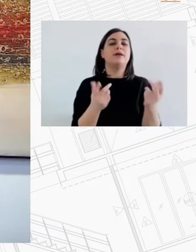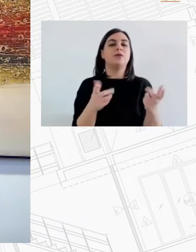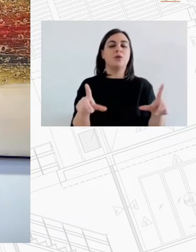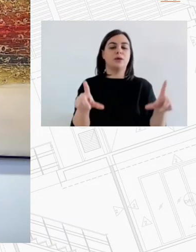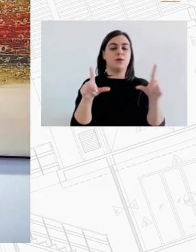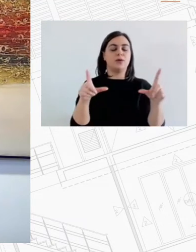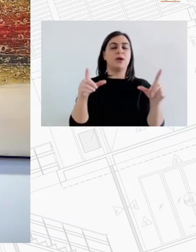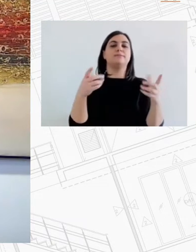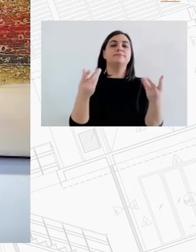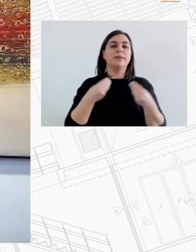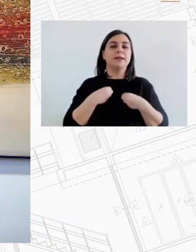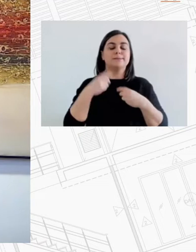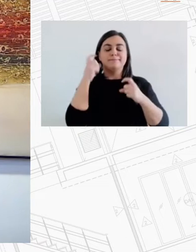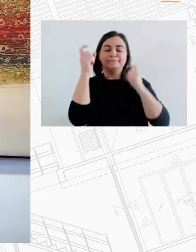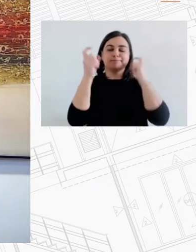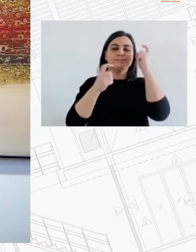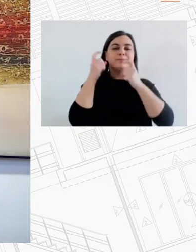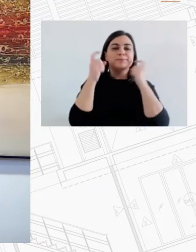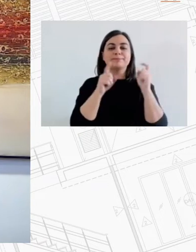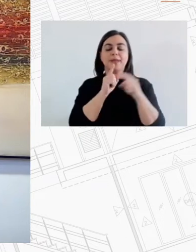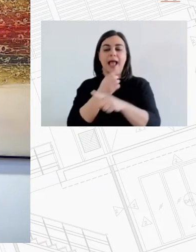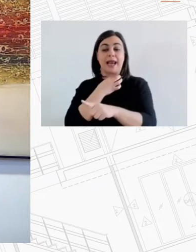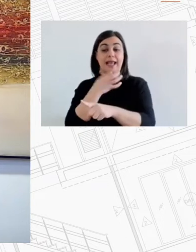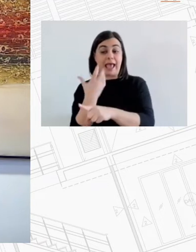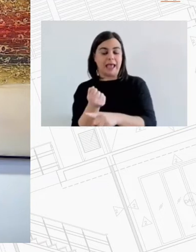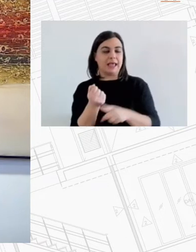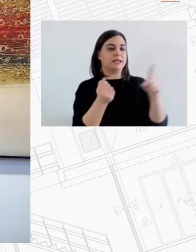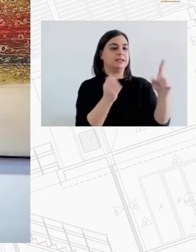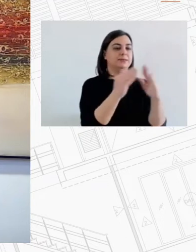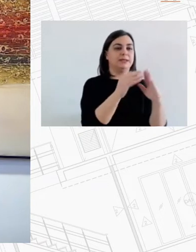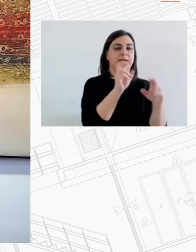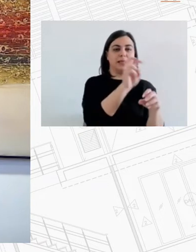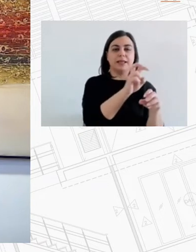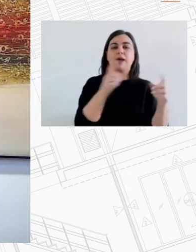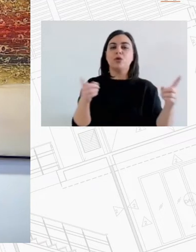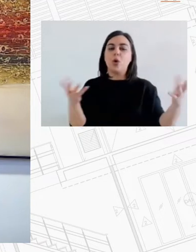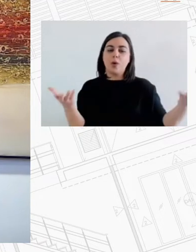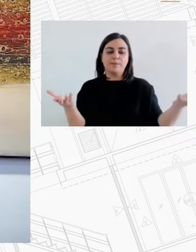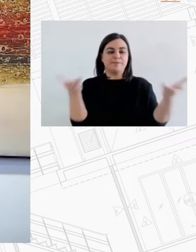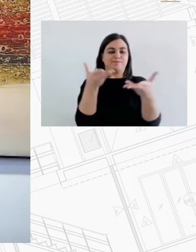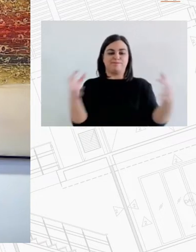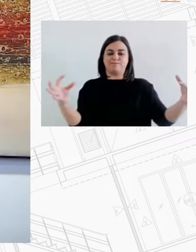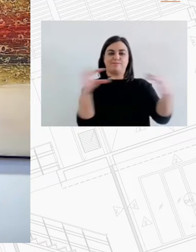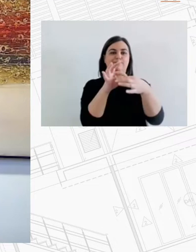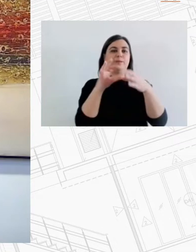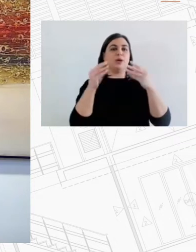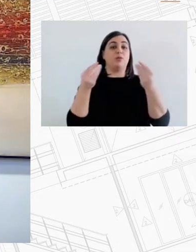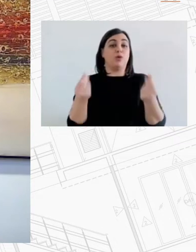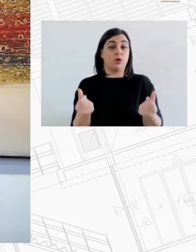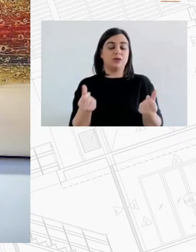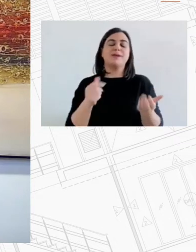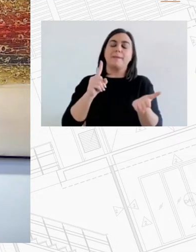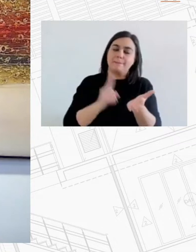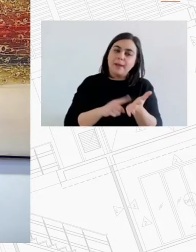συγκεράσεις τις δύο ανάγκες Από την μία των ανθρώπων οι οποίοι θα θέλαν θα έπρεπε είναι επιτακτικό να βρουν